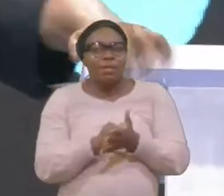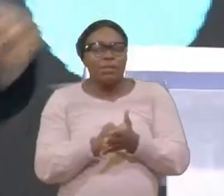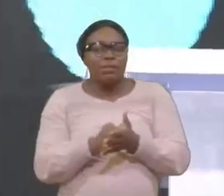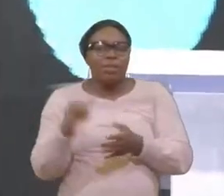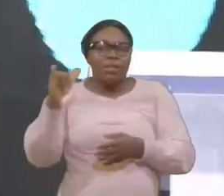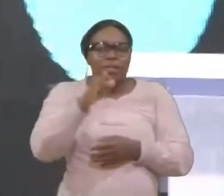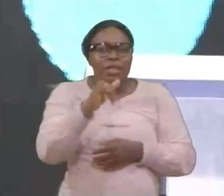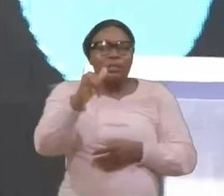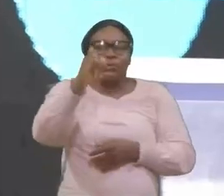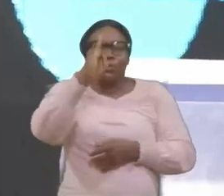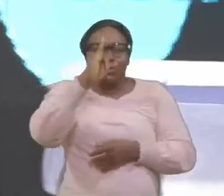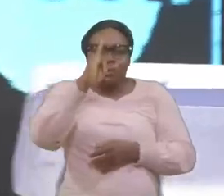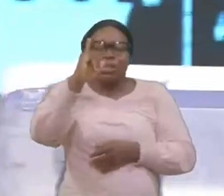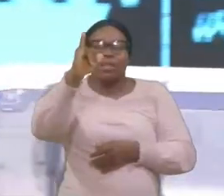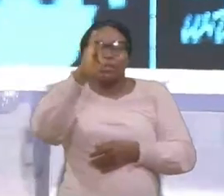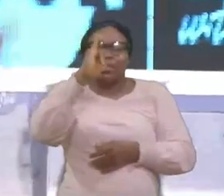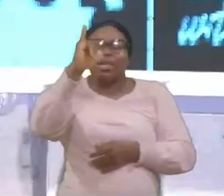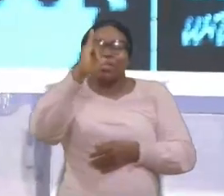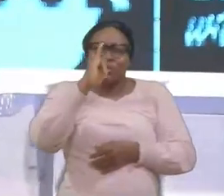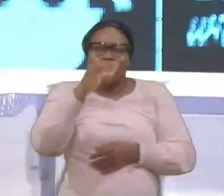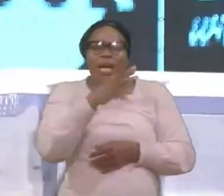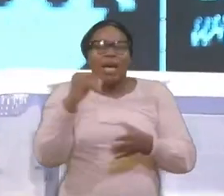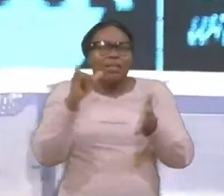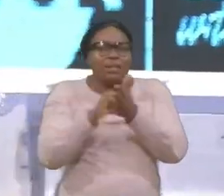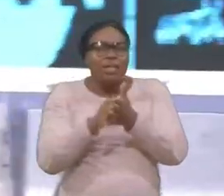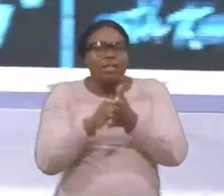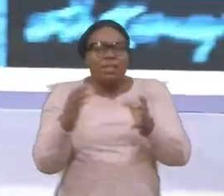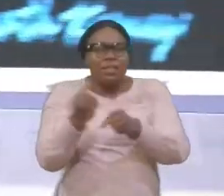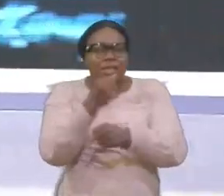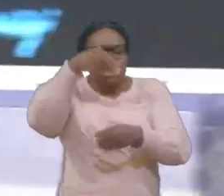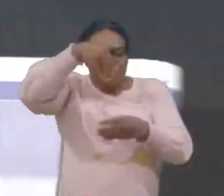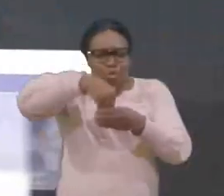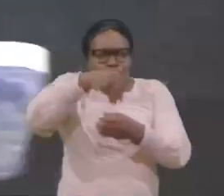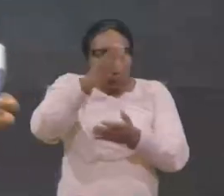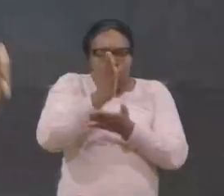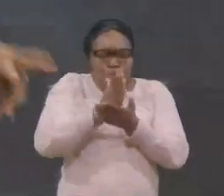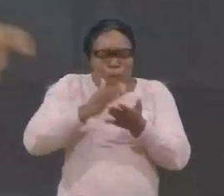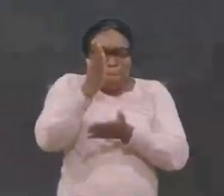ils boivent et ils boivent et ce qu'ils boivent entre dans leur corps